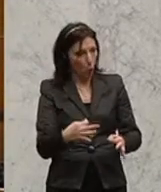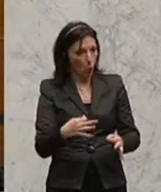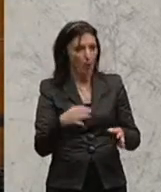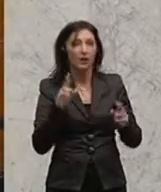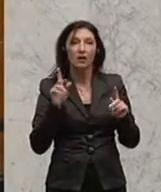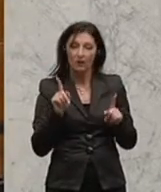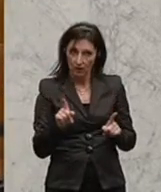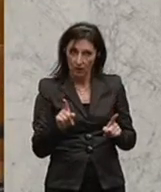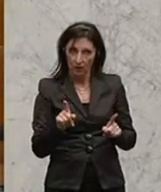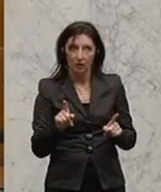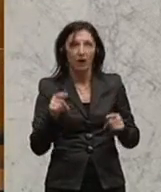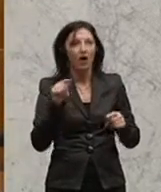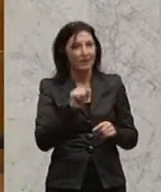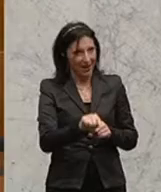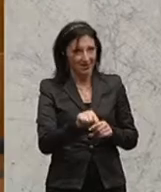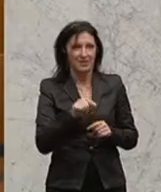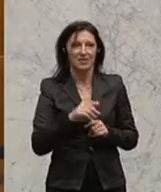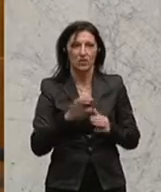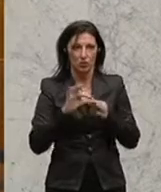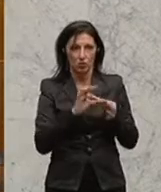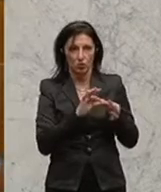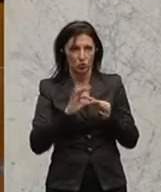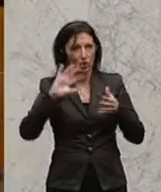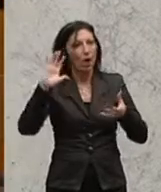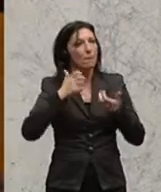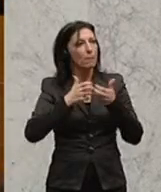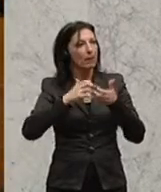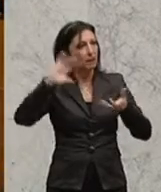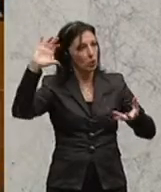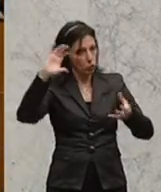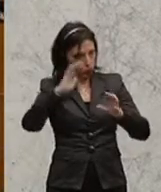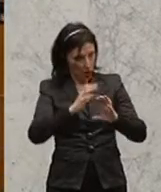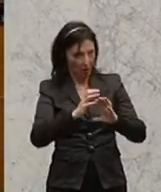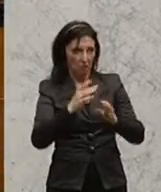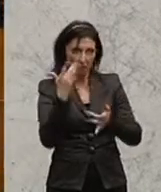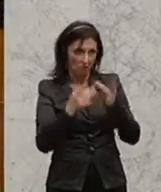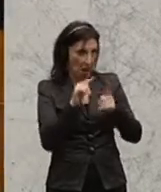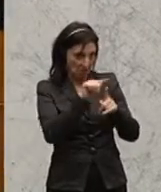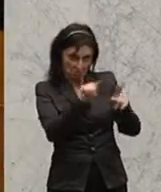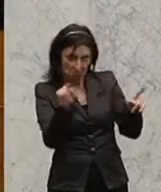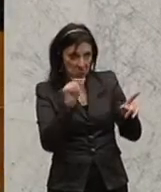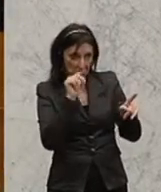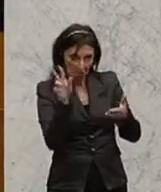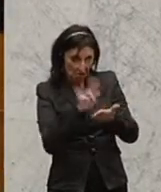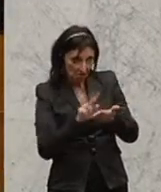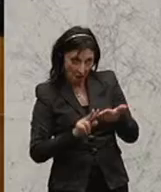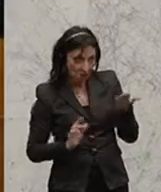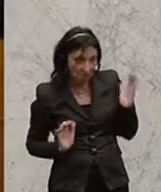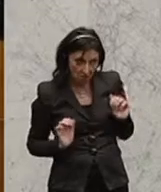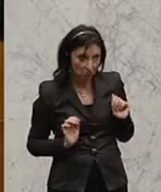tatsächlich durch Zitierung aus diesem zusammenfassenden Bericht, den Sie möglicherweise nicht gelesen haben, Herr Kollege Hable.